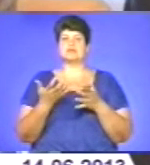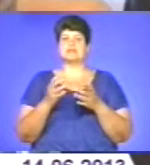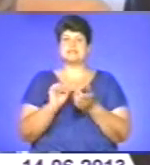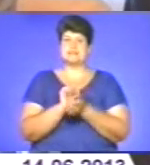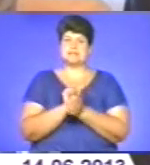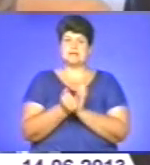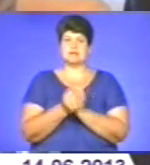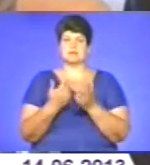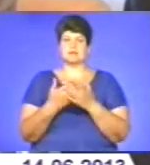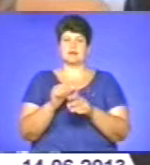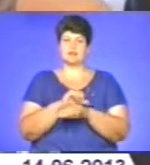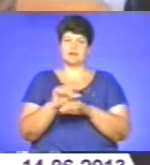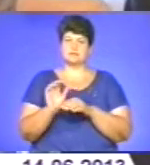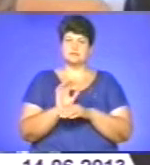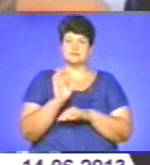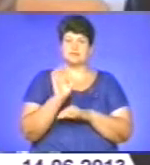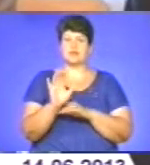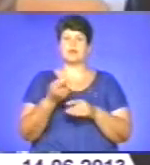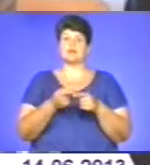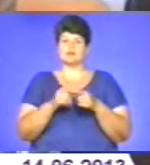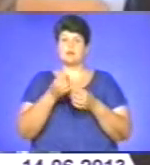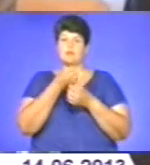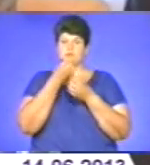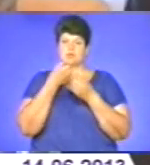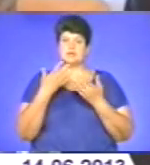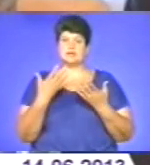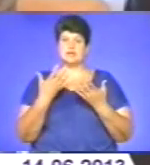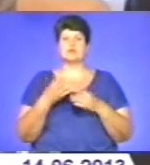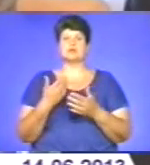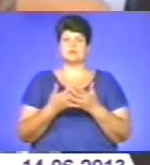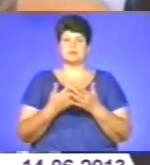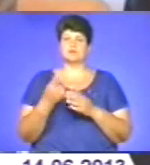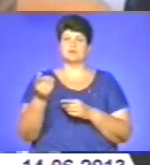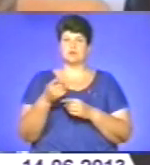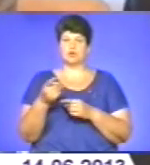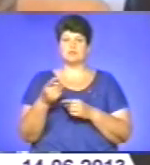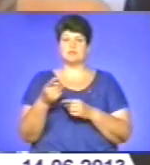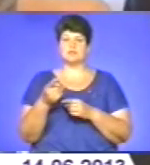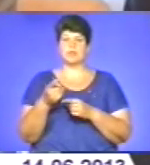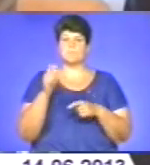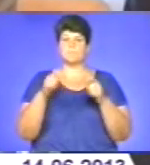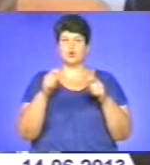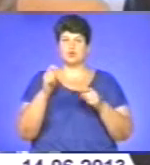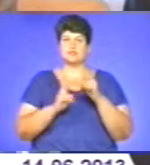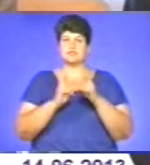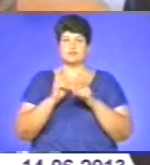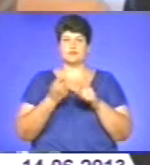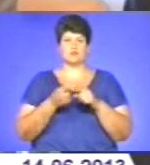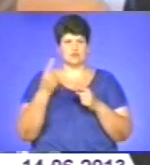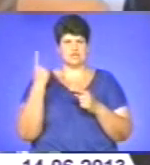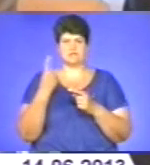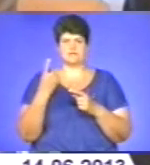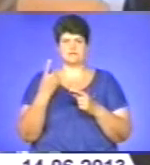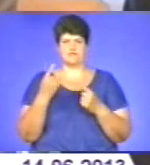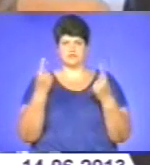деякі підприємства. Це є позитивно. До речі, Тернопільський молочний завод, він один із таких потужних в Україні. Тільки в